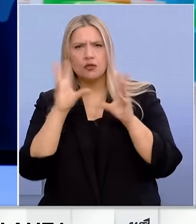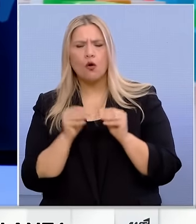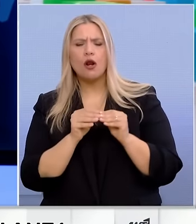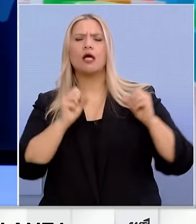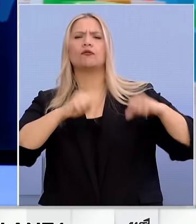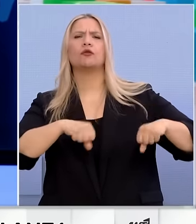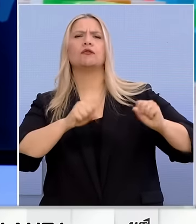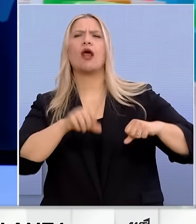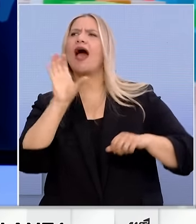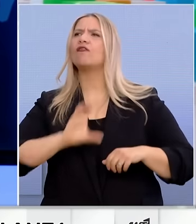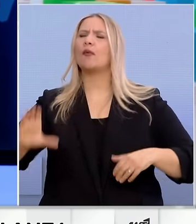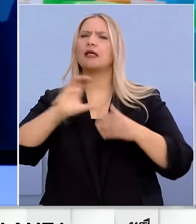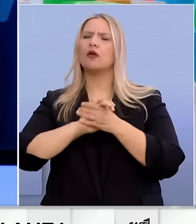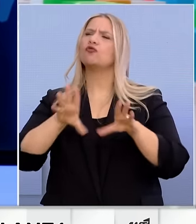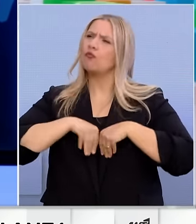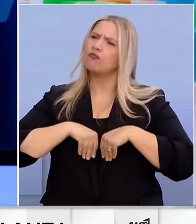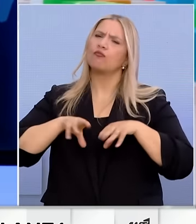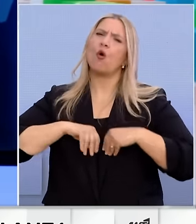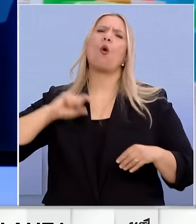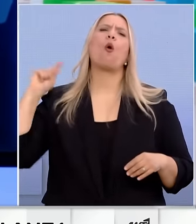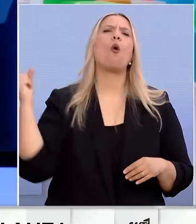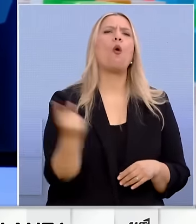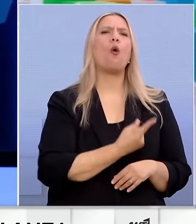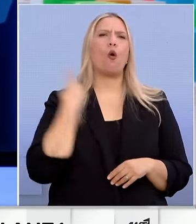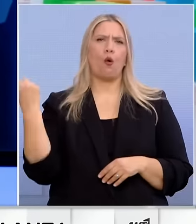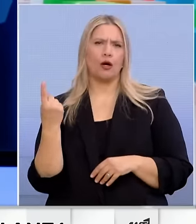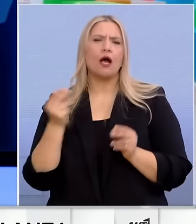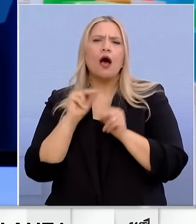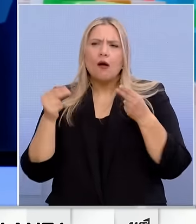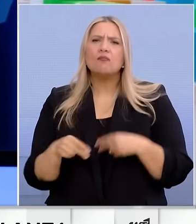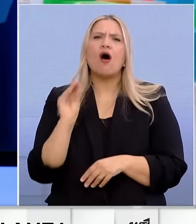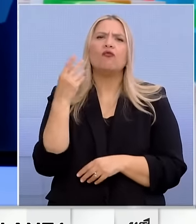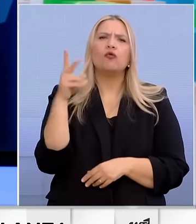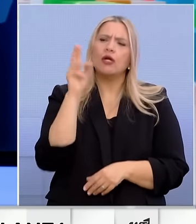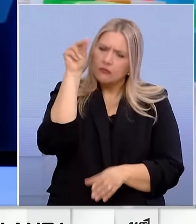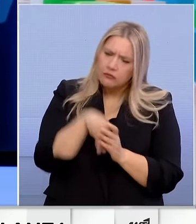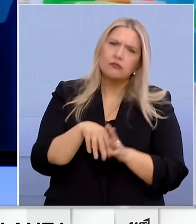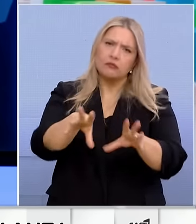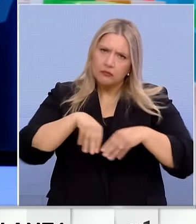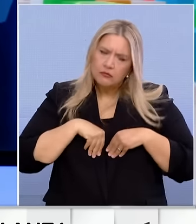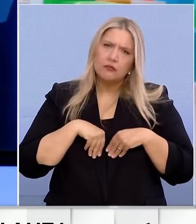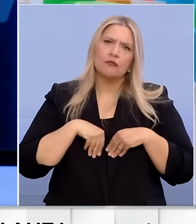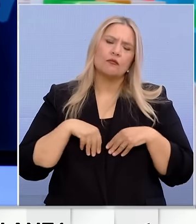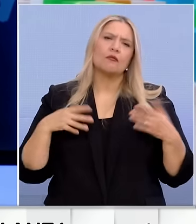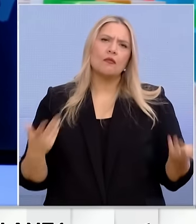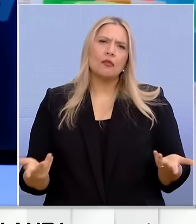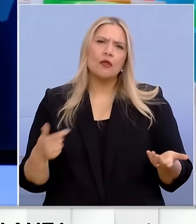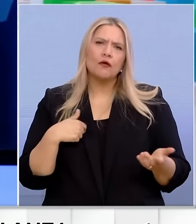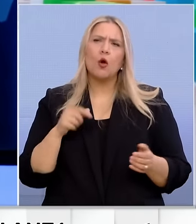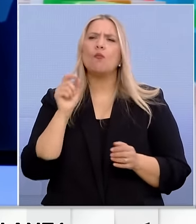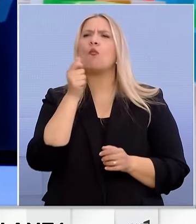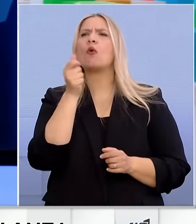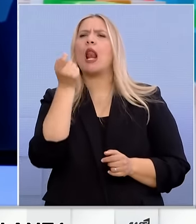με τις οδηγίες Ευρωπαϊκής Ένωσης και ψηφίζουν εδώ στο Ελληνικό Κοινοβούλιο βάζοντας κάποιους αστερίσκους